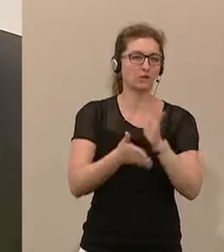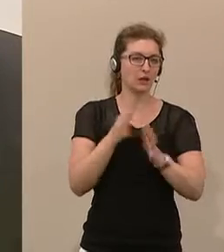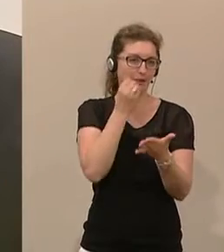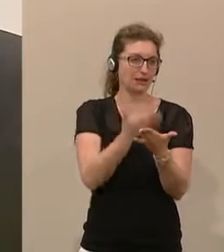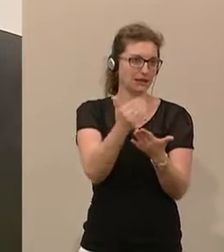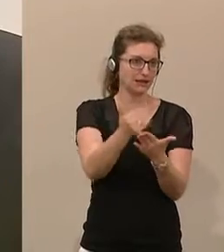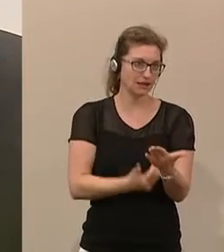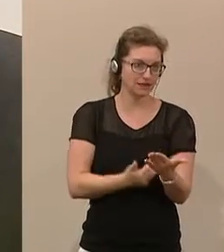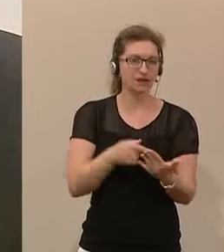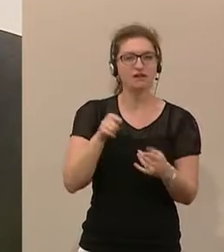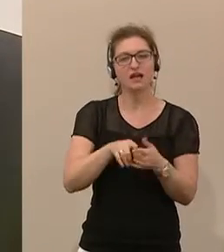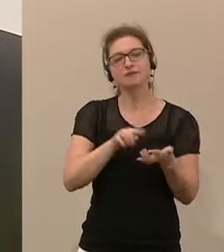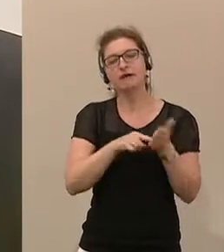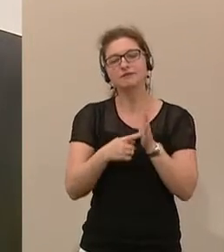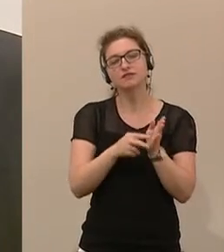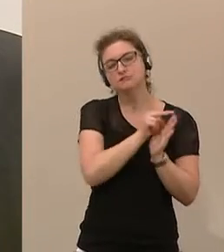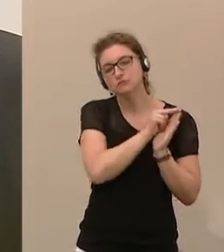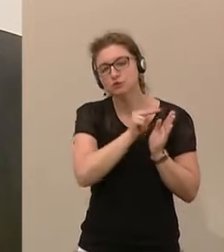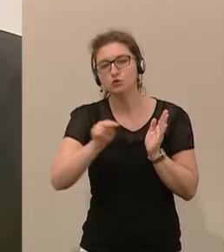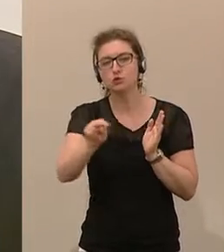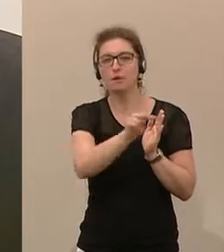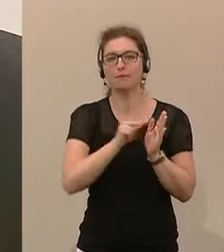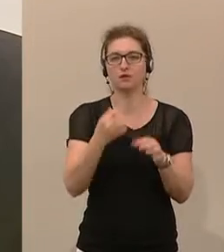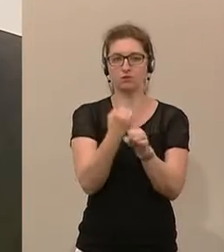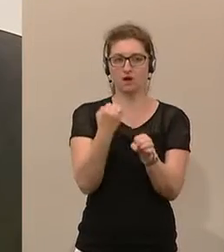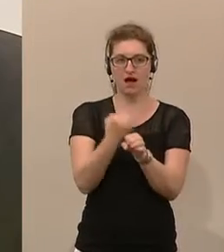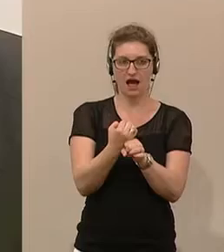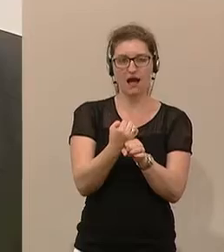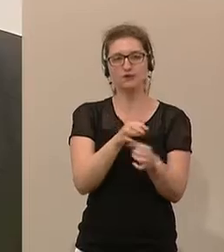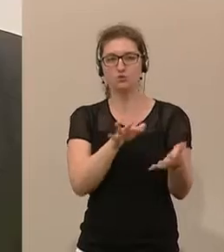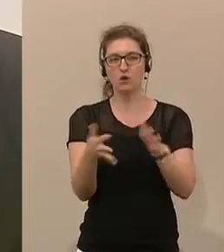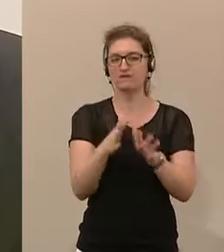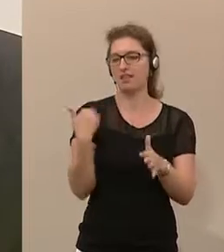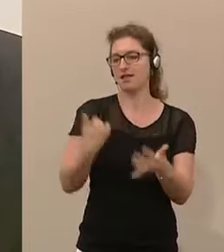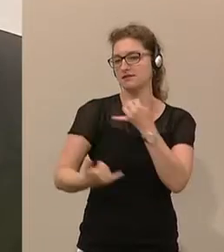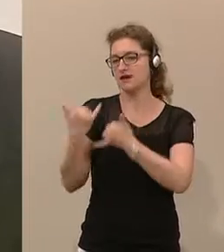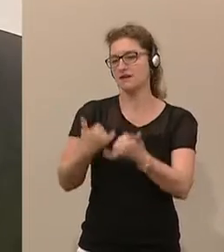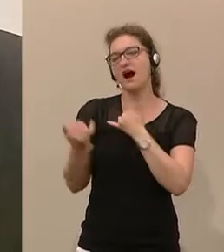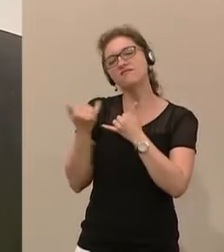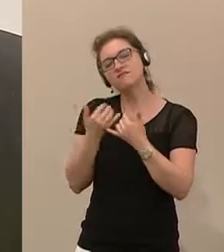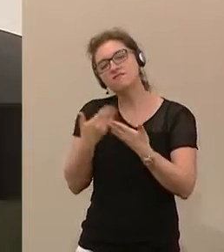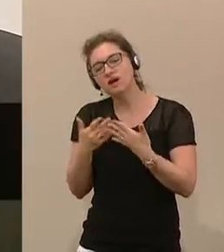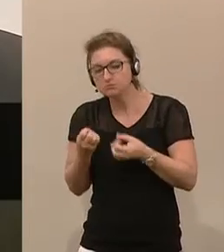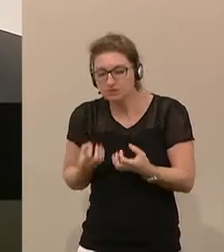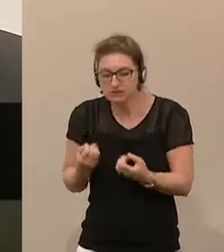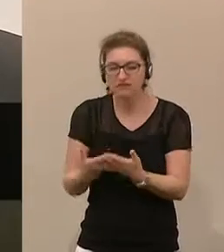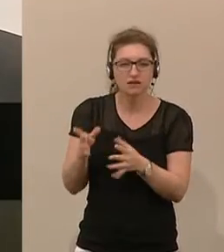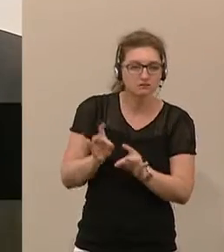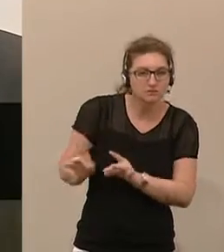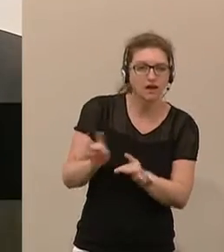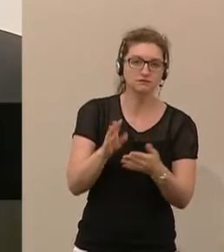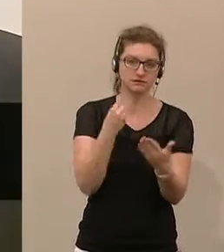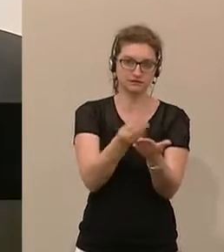repräsentativen Querschnitt über die Arbeit etwa, wie sie in den letzten Jahren angefallen ist und getan wurde, gibt.